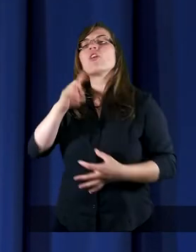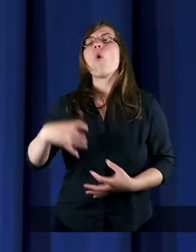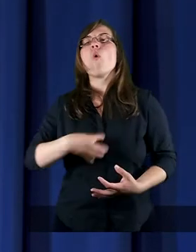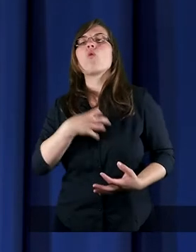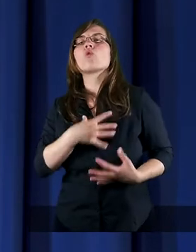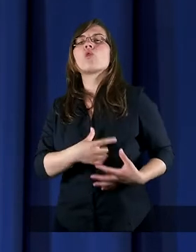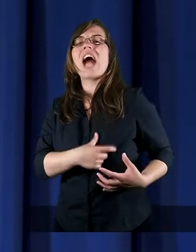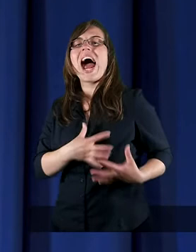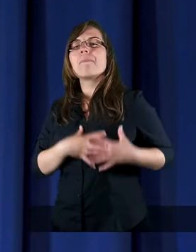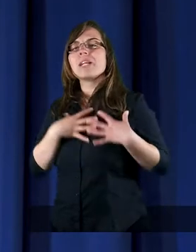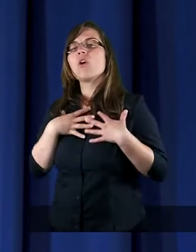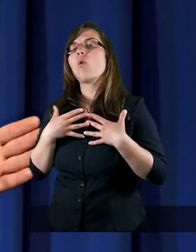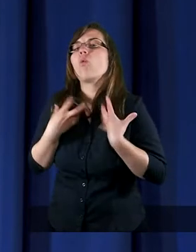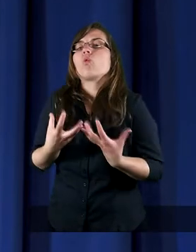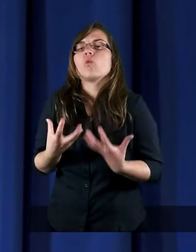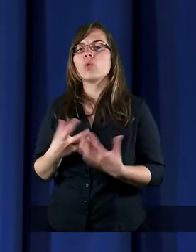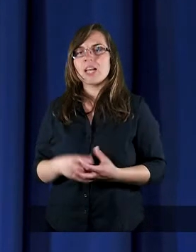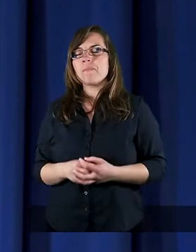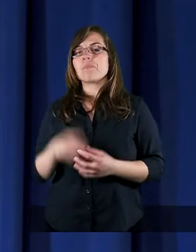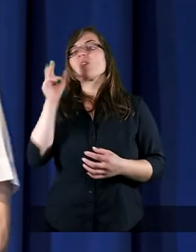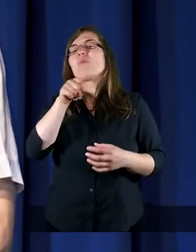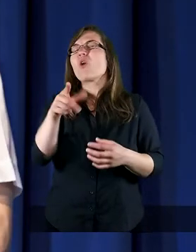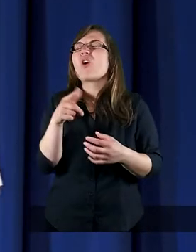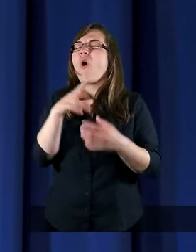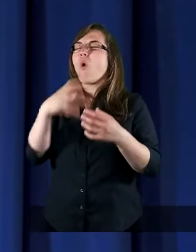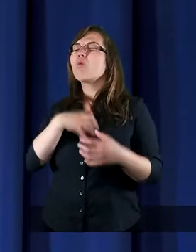Bo wszyscy dobrze wiemy, szczególnie starsi z naszego grona.